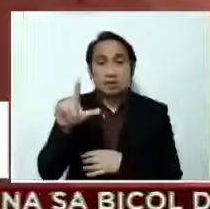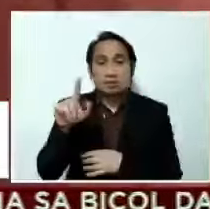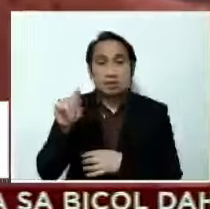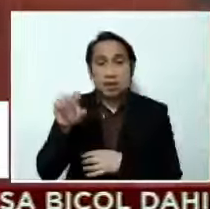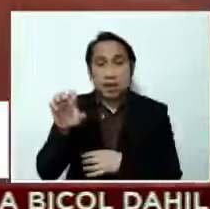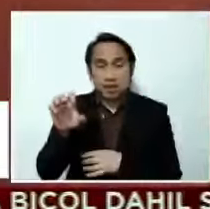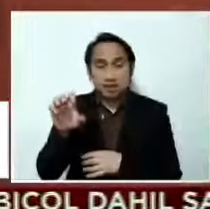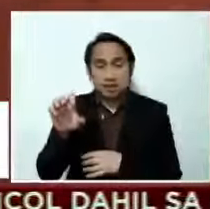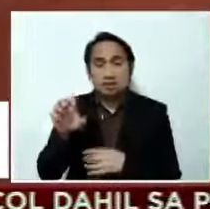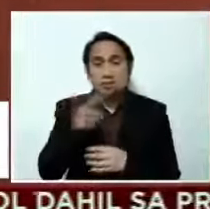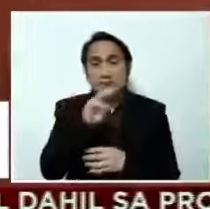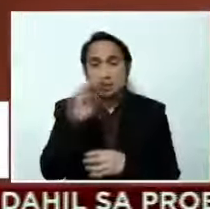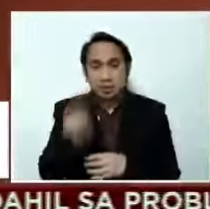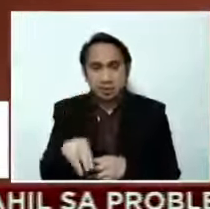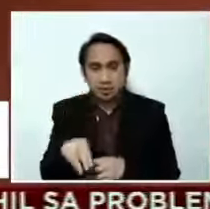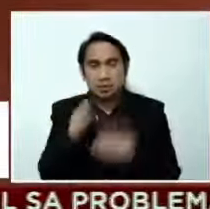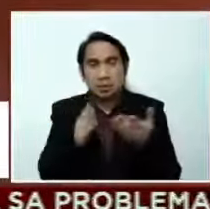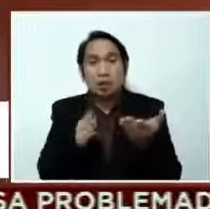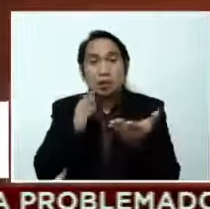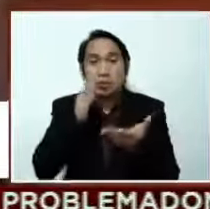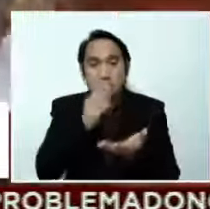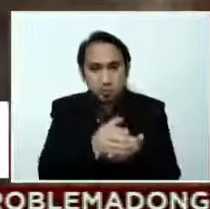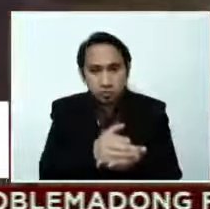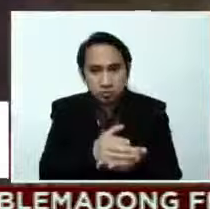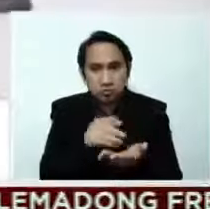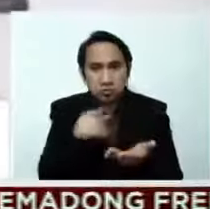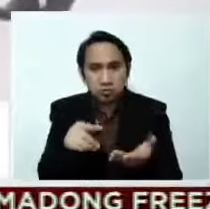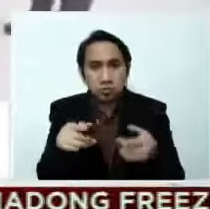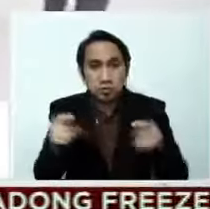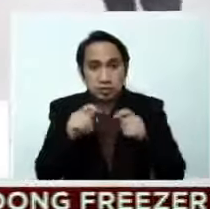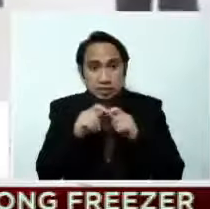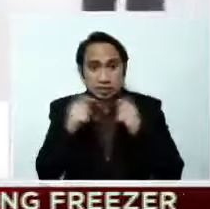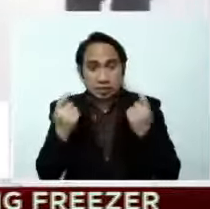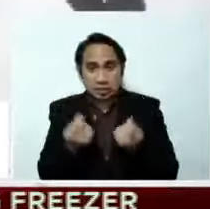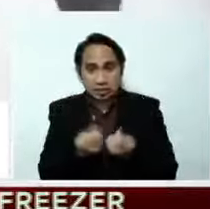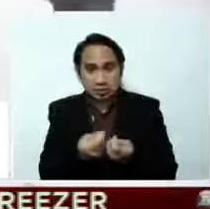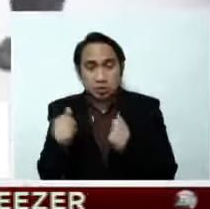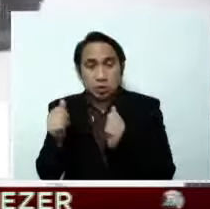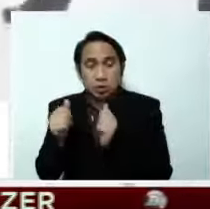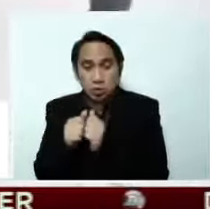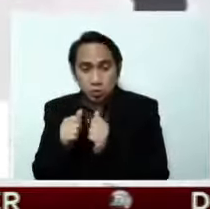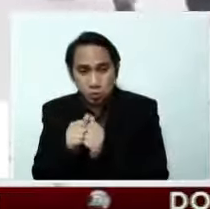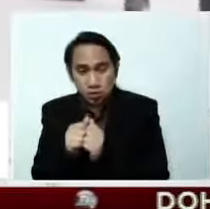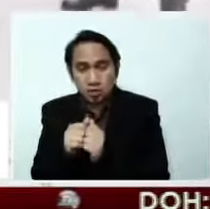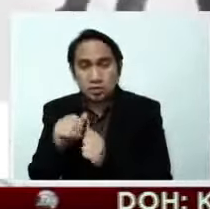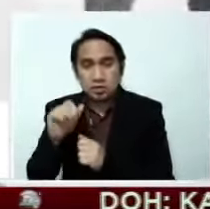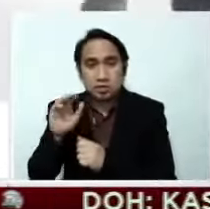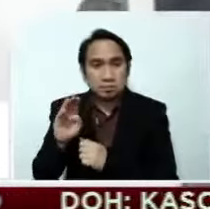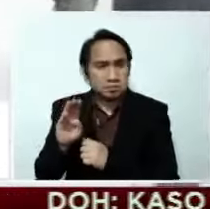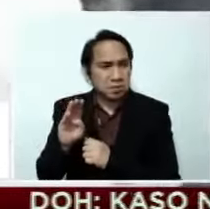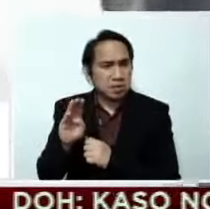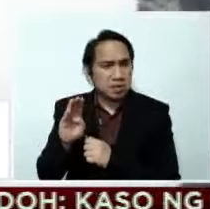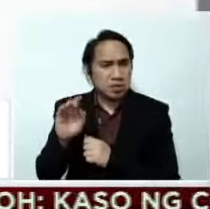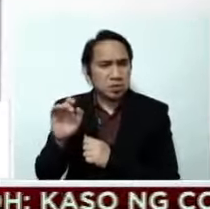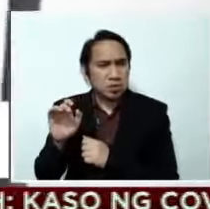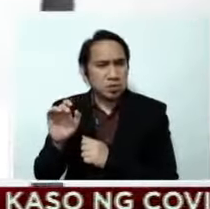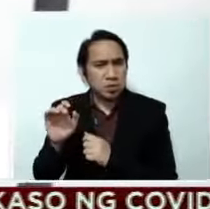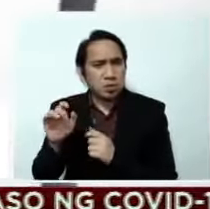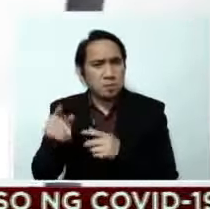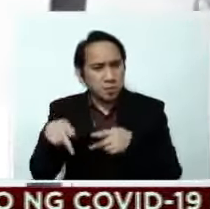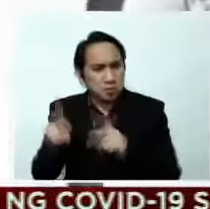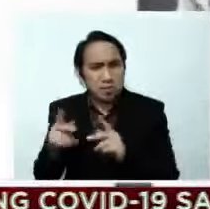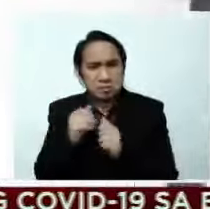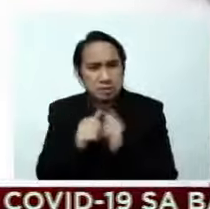sinalakay ng MPD Smart o Special Mayor's Reaction Team kasama ang mga taga Bureau of Permits ang isang swab testing center